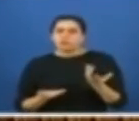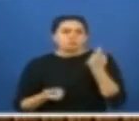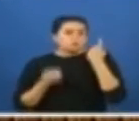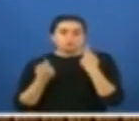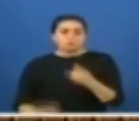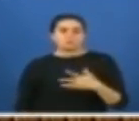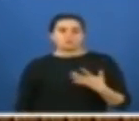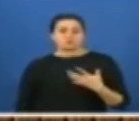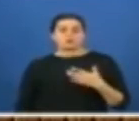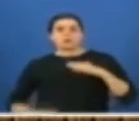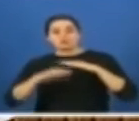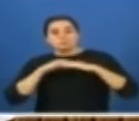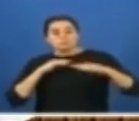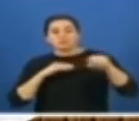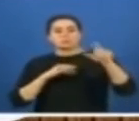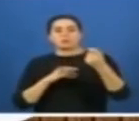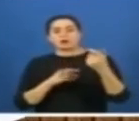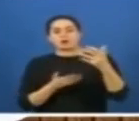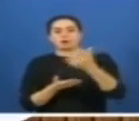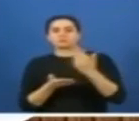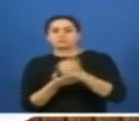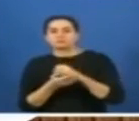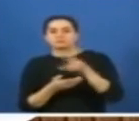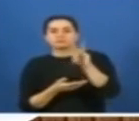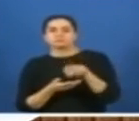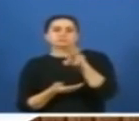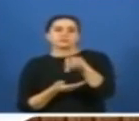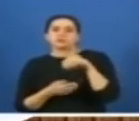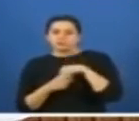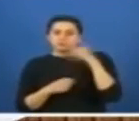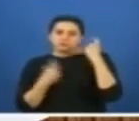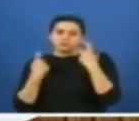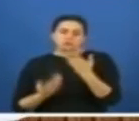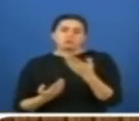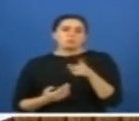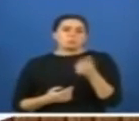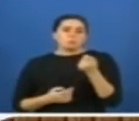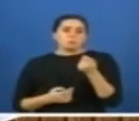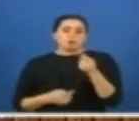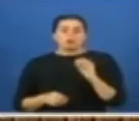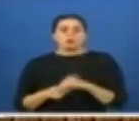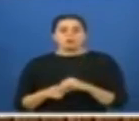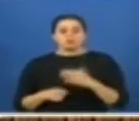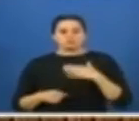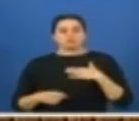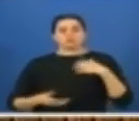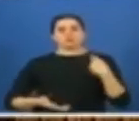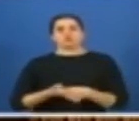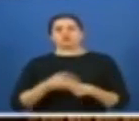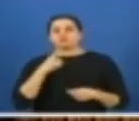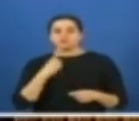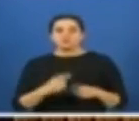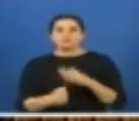kitabını? Milletin sırtından hesap kitap yapıyorlar. Bu parayı o yüzden biz ödeyeceğiz diyorlar.